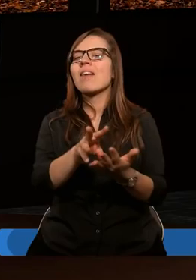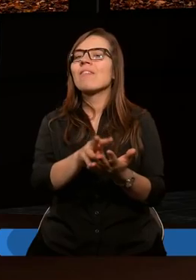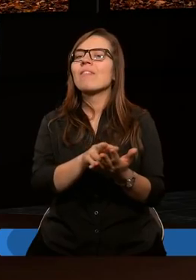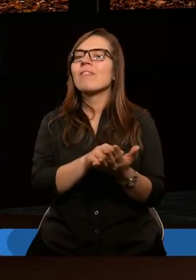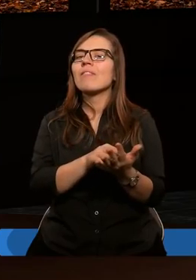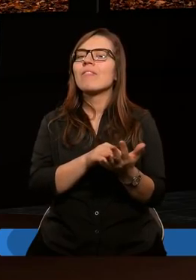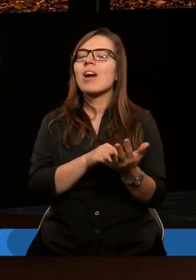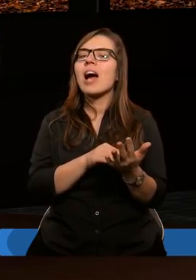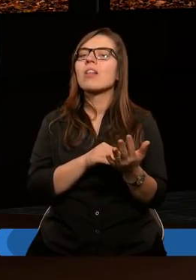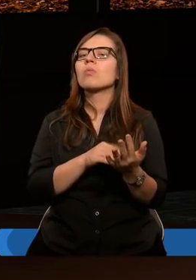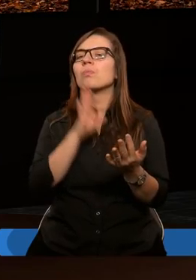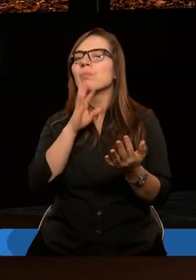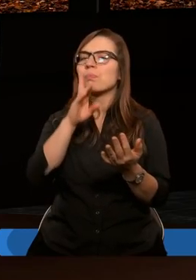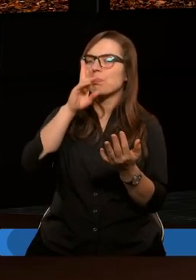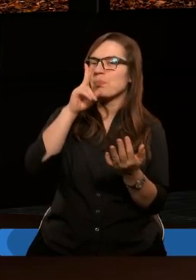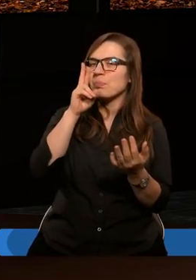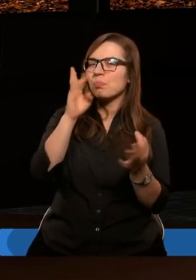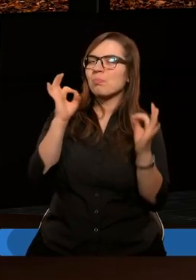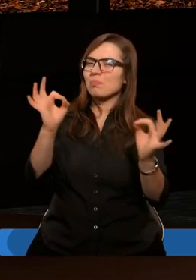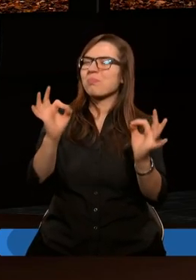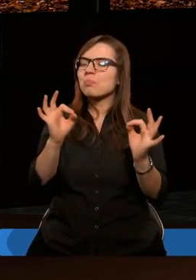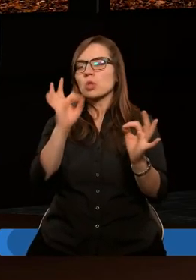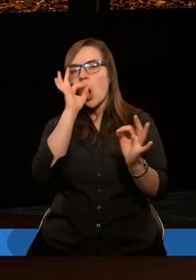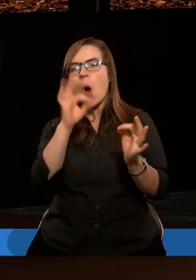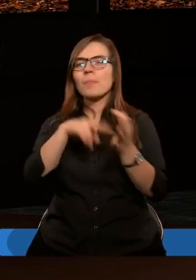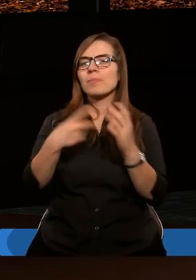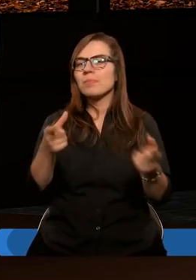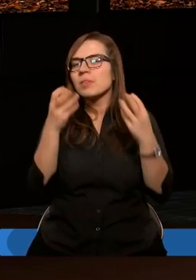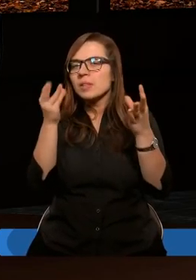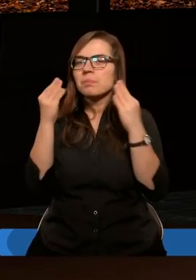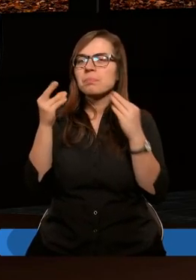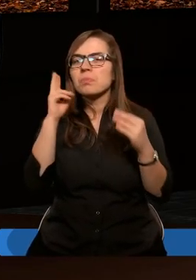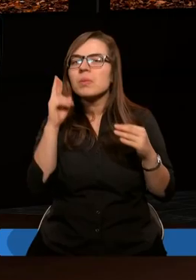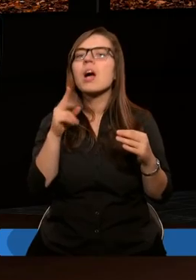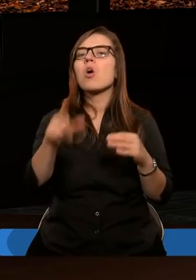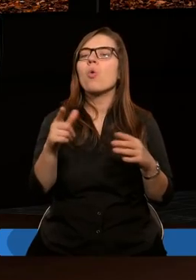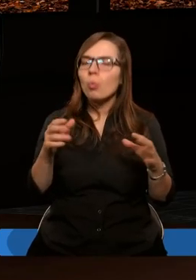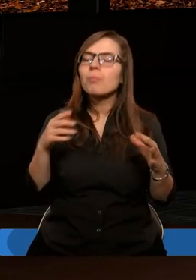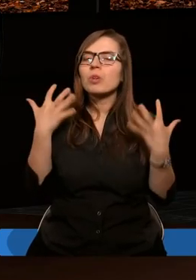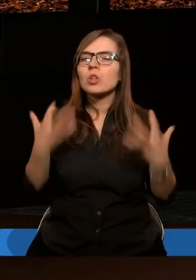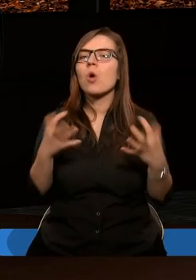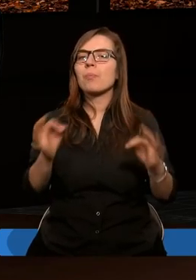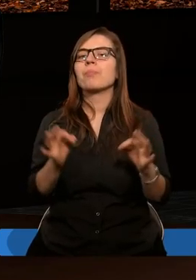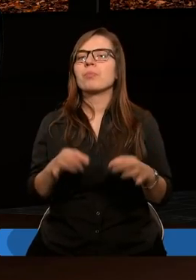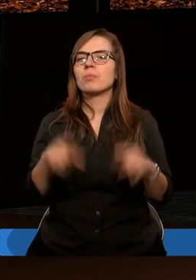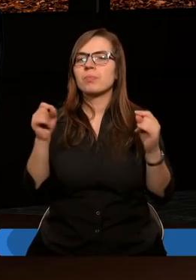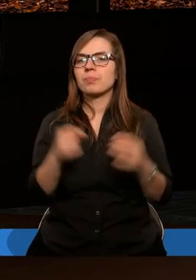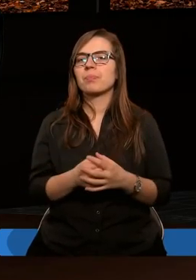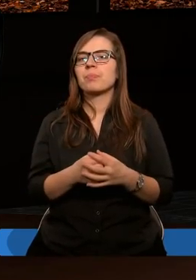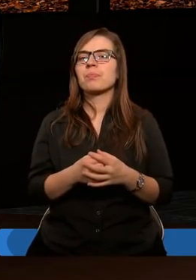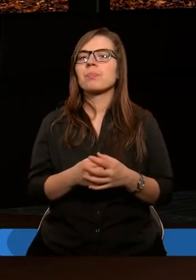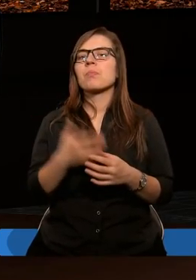rozeznania właściwego, własne usiłując ustanowić, to mówi,